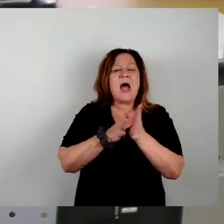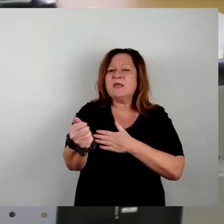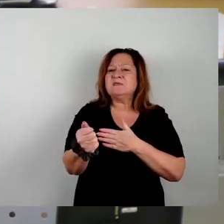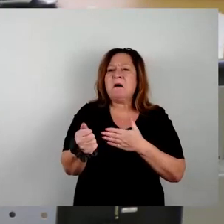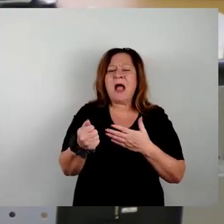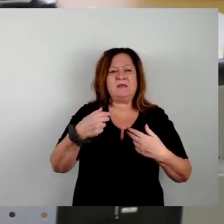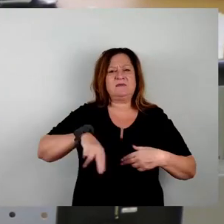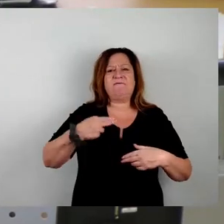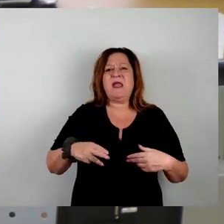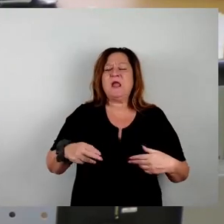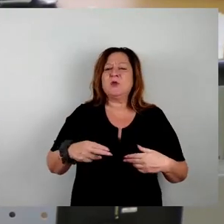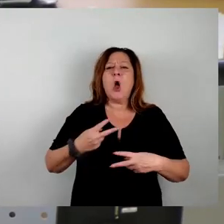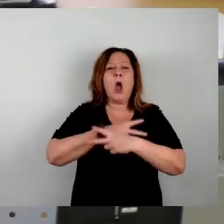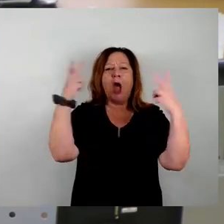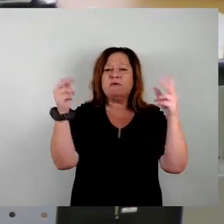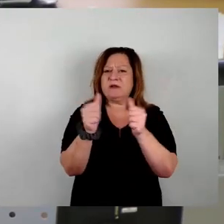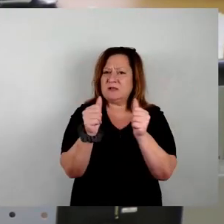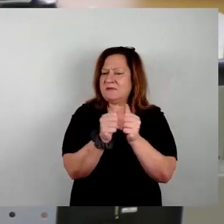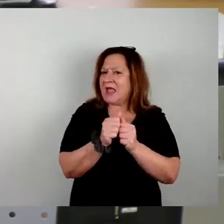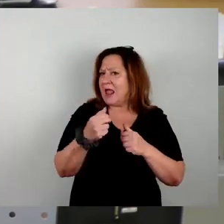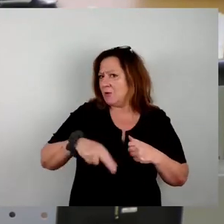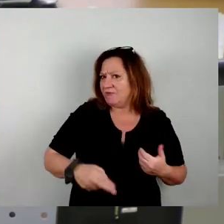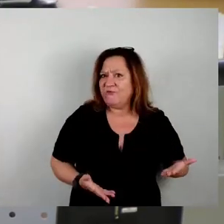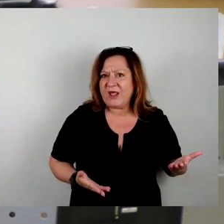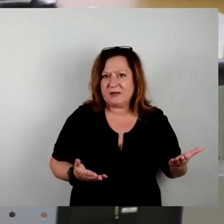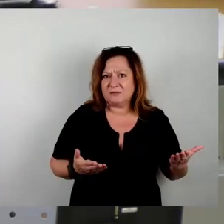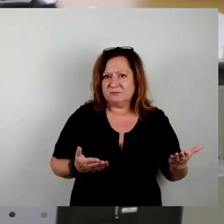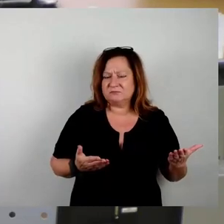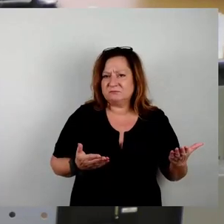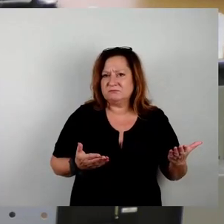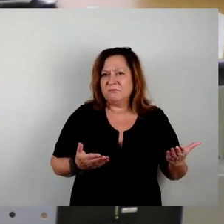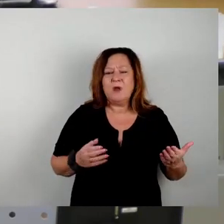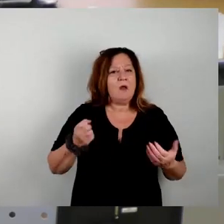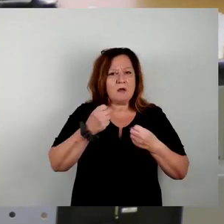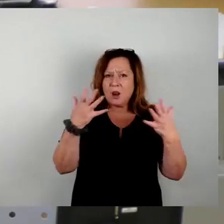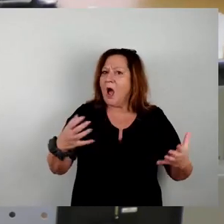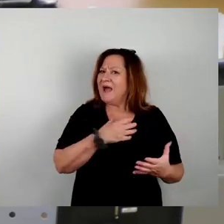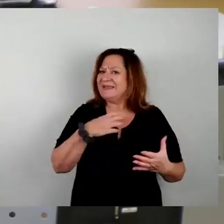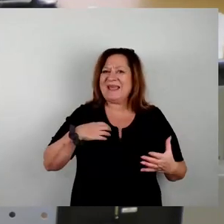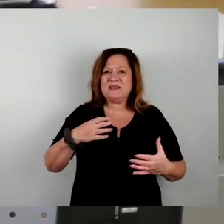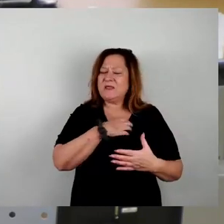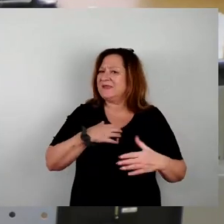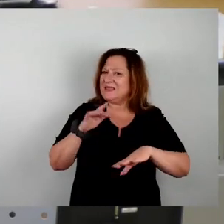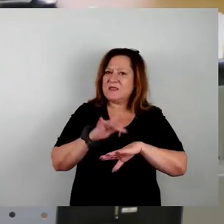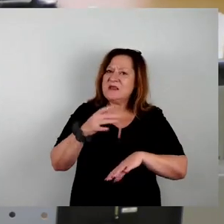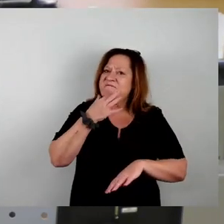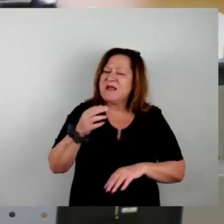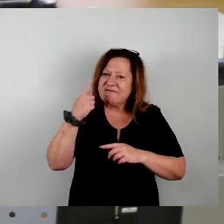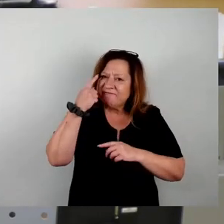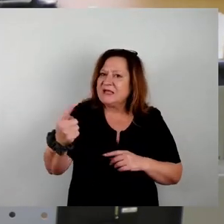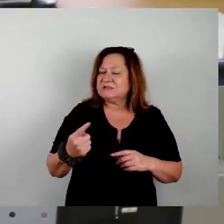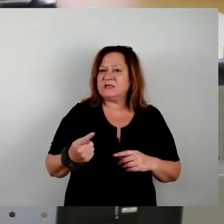diesem Großprojekt beklagt. Natürlich wollen die Dresdnerinnen und Dresdner wissen, ob da dann in Zeiten von